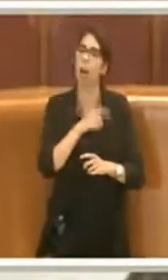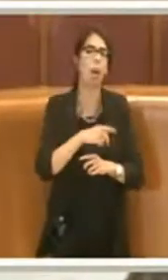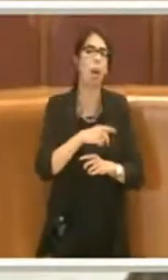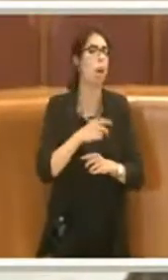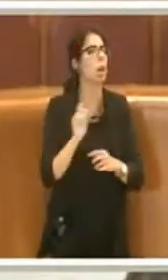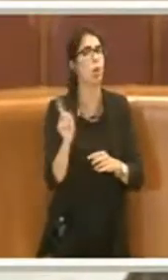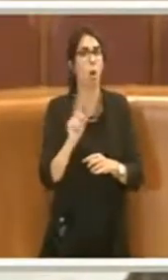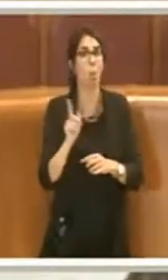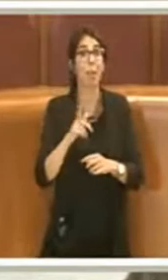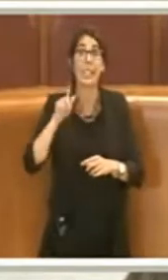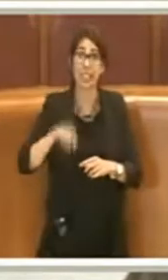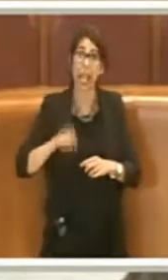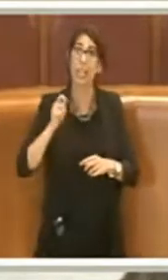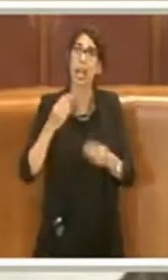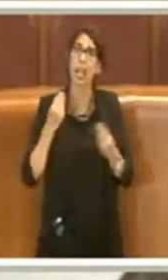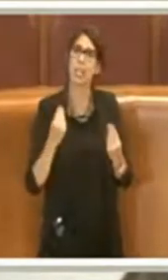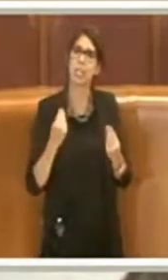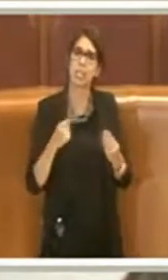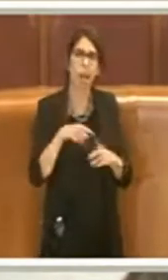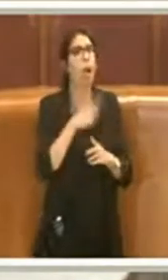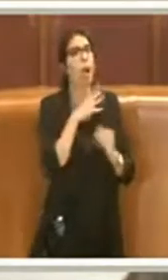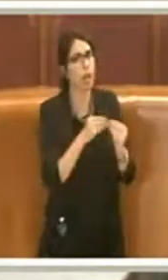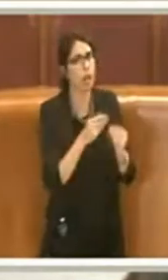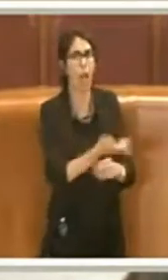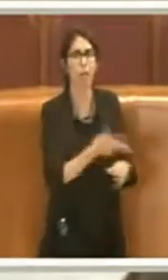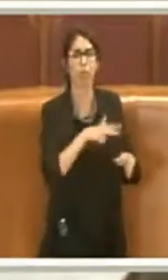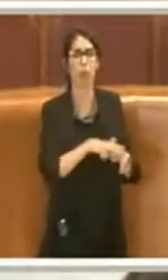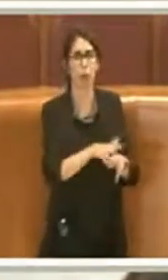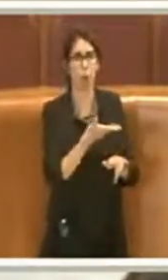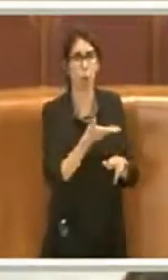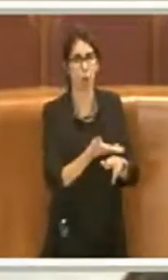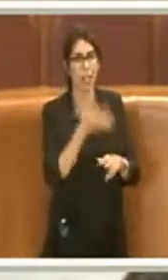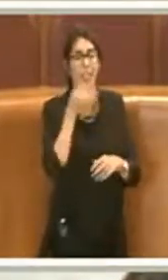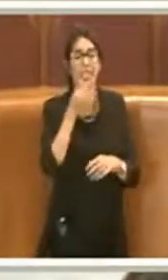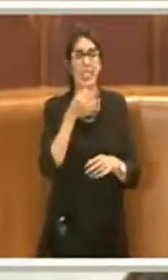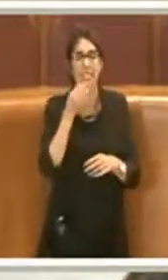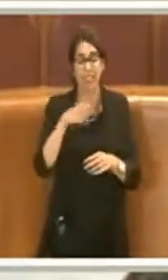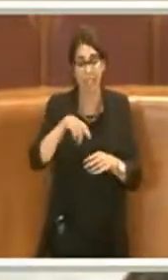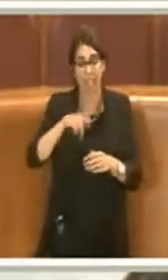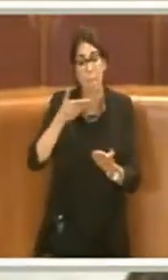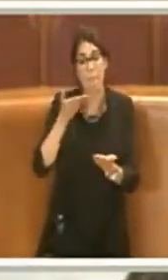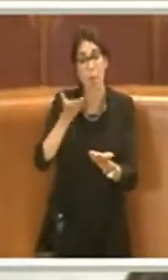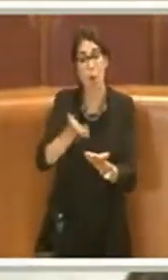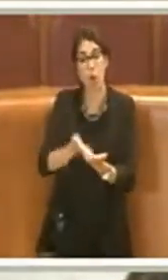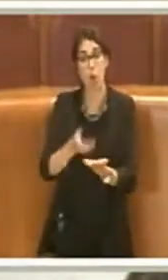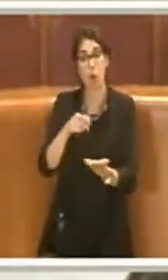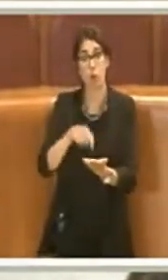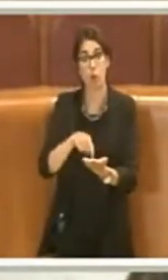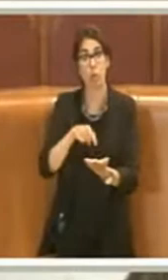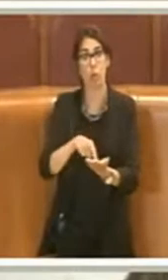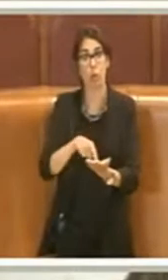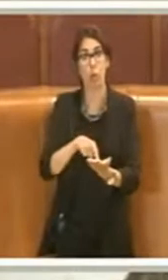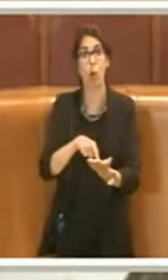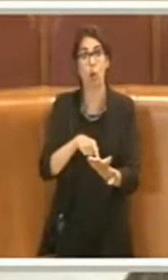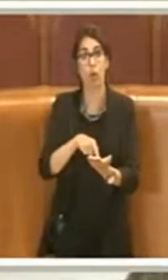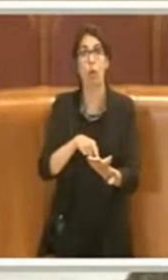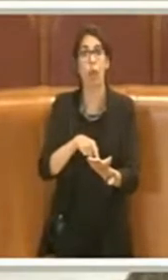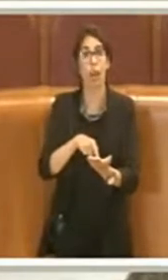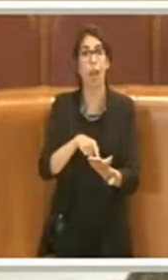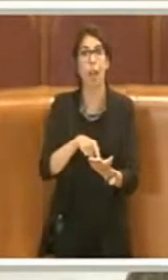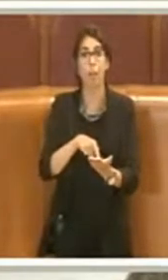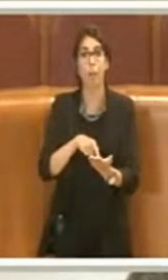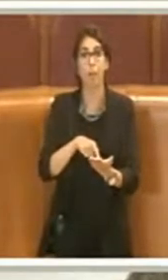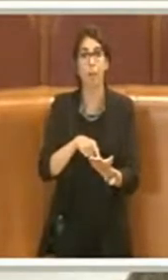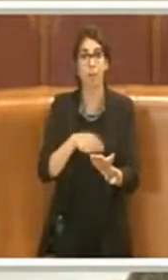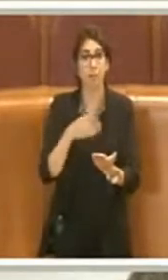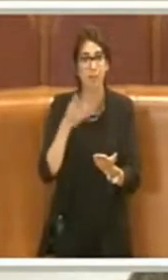sentenza ha dato ragione, ha dato ragione al comune. Per cui questa mozione sostanzialmente va nella stessa direzione,